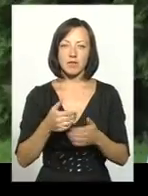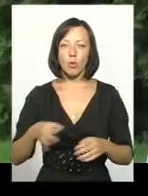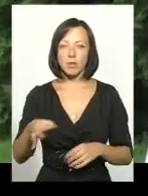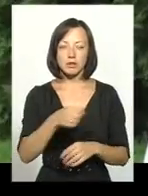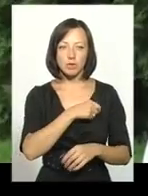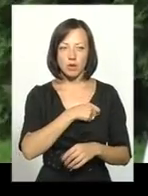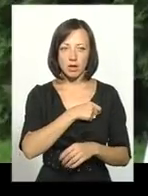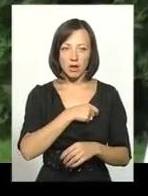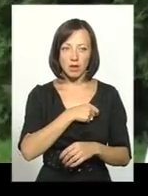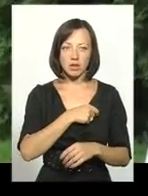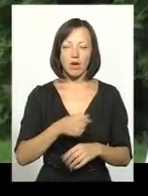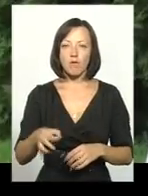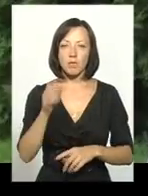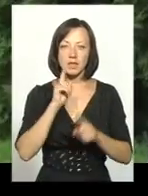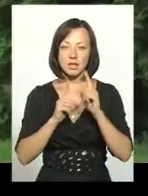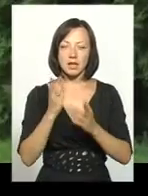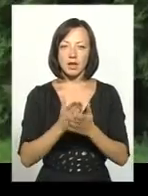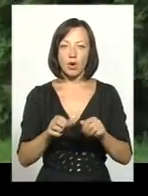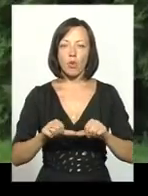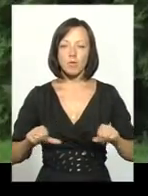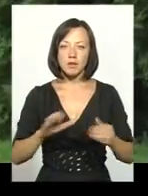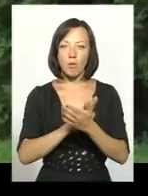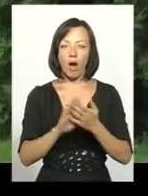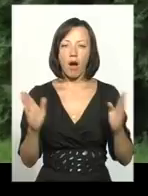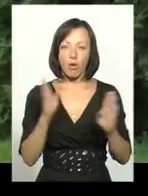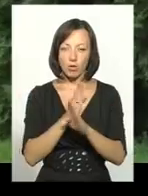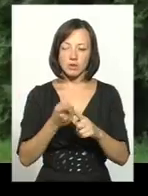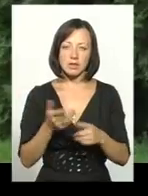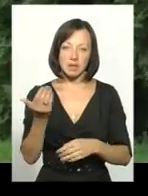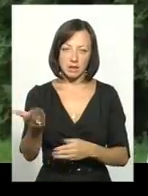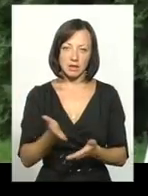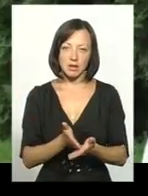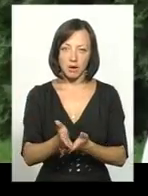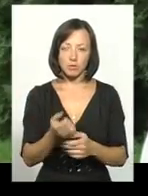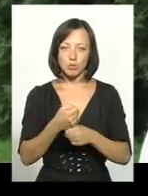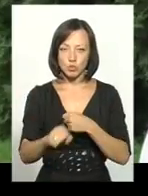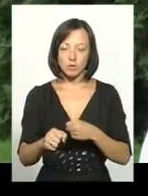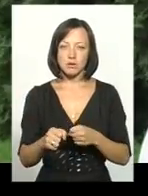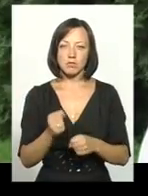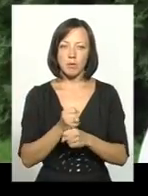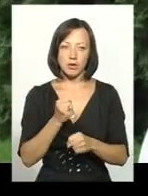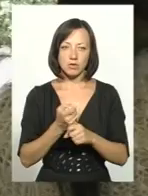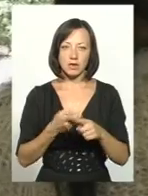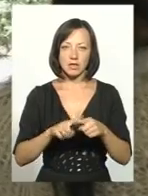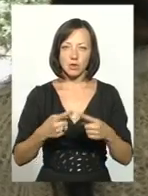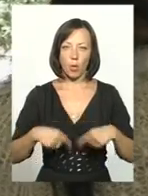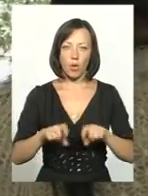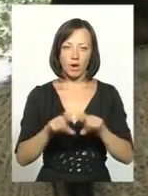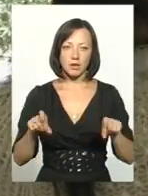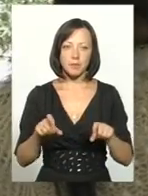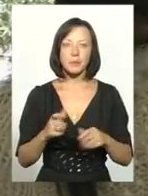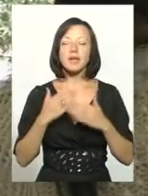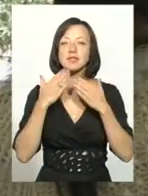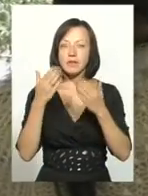ради. Причому в обласній раді є комісія по екології, якраз це і напрямок, яка змусить просто попрацювати ці органи. Дійшло